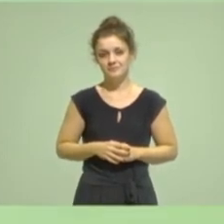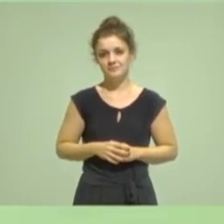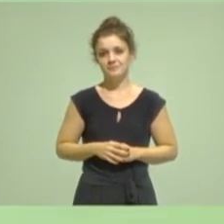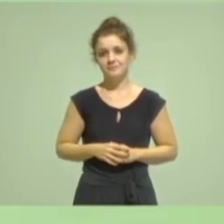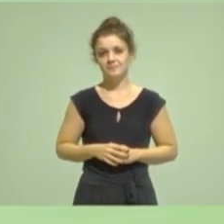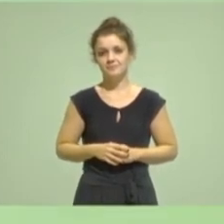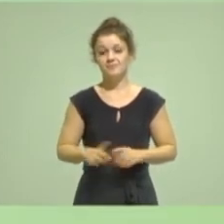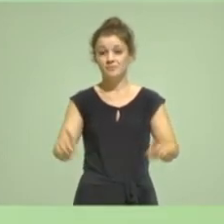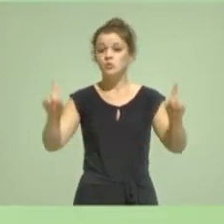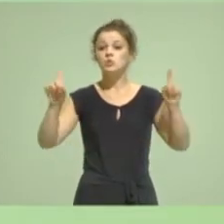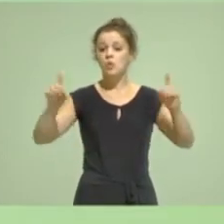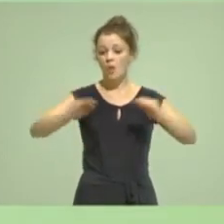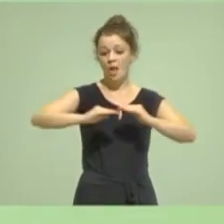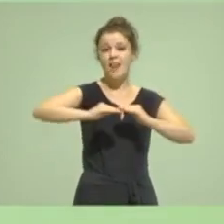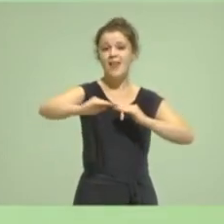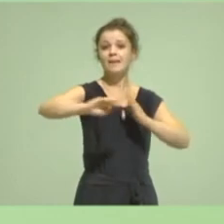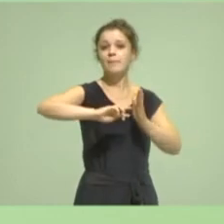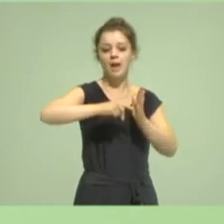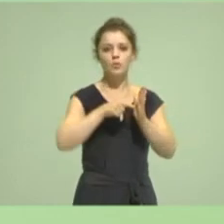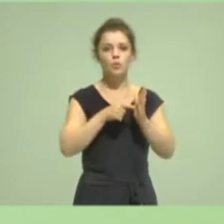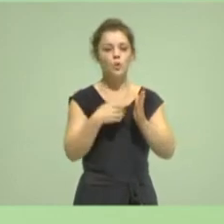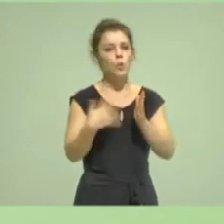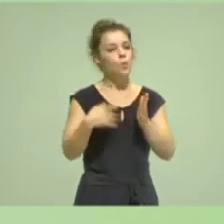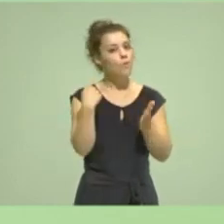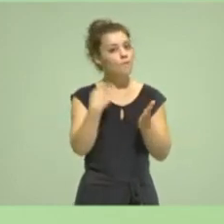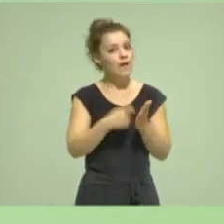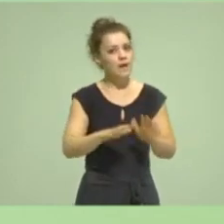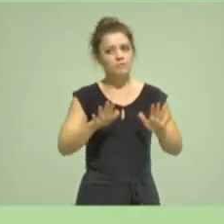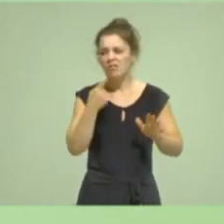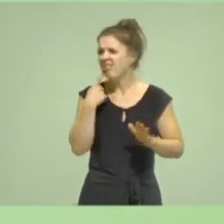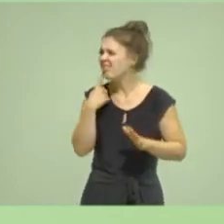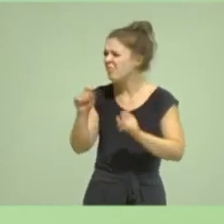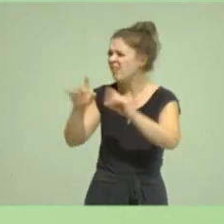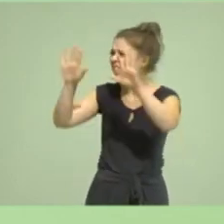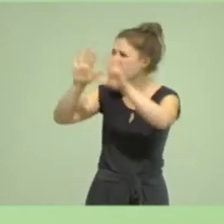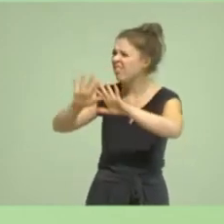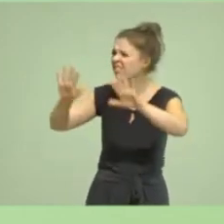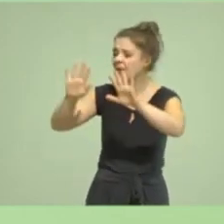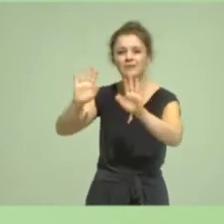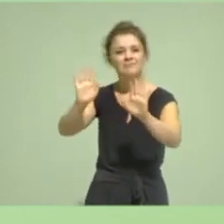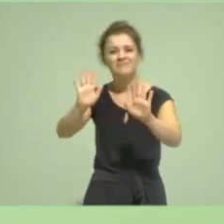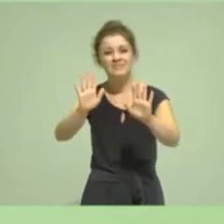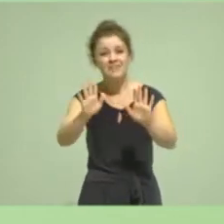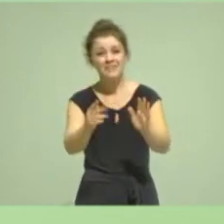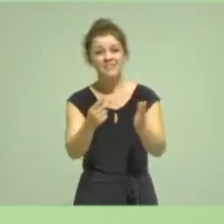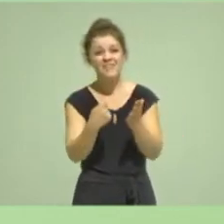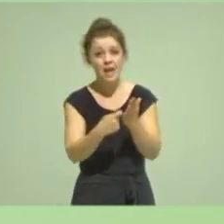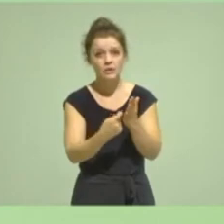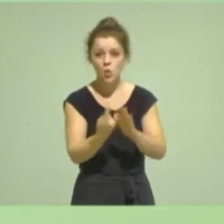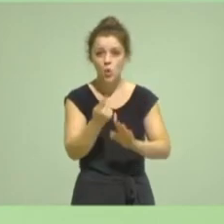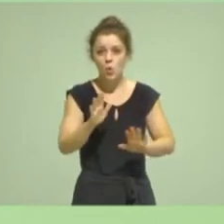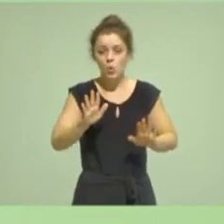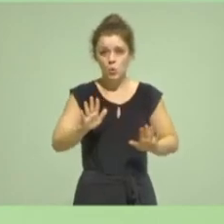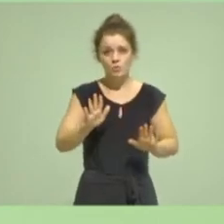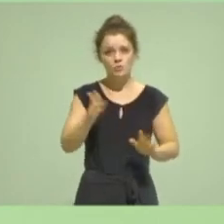diesem wertvollen Instrument, was ein bisschen abstrakt klingt, aber am Ende nichts anderes sagt, schafft es Politik jetzt im Jahr